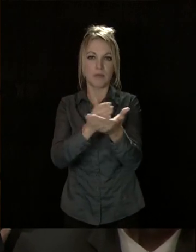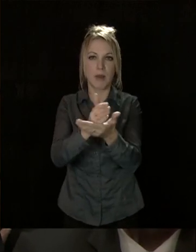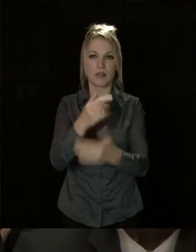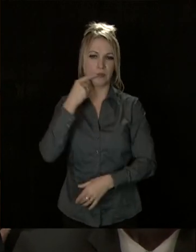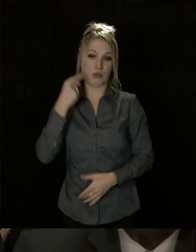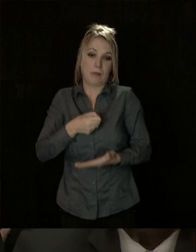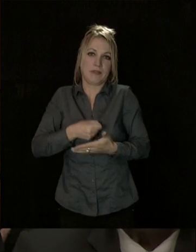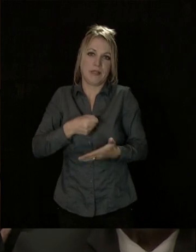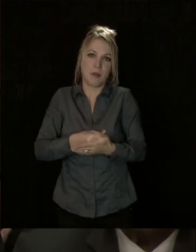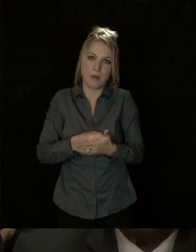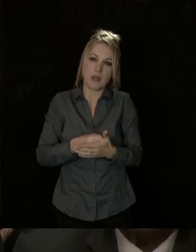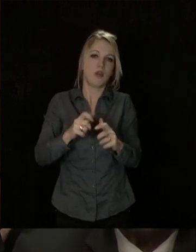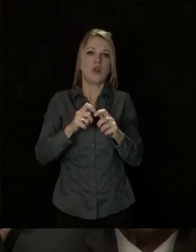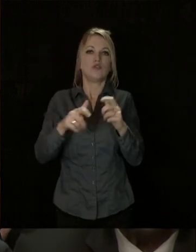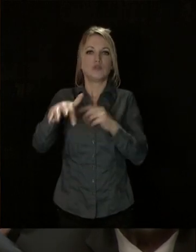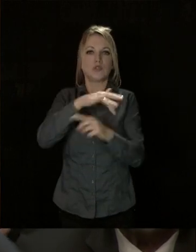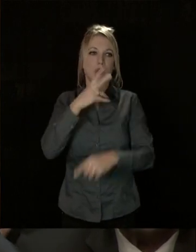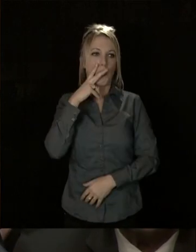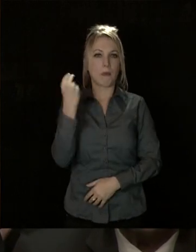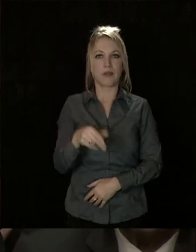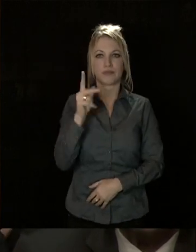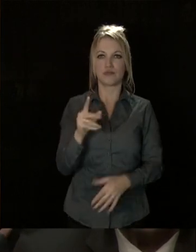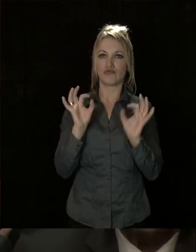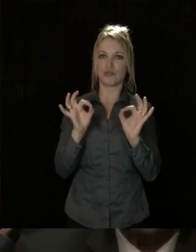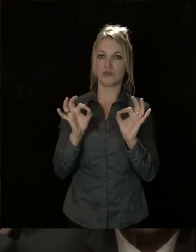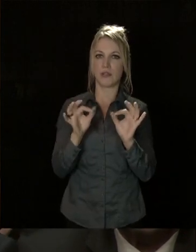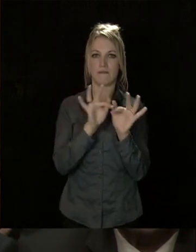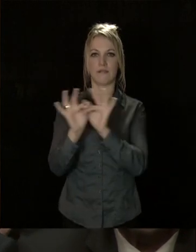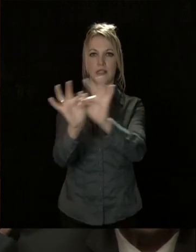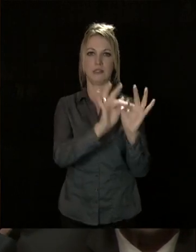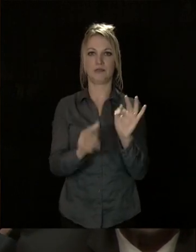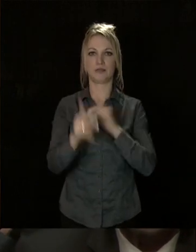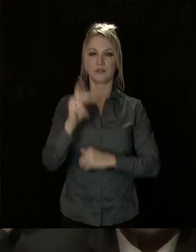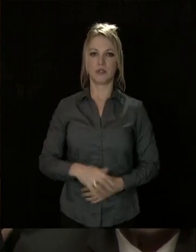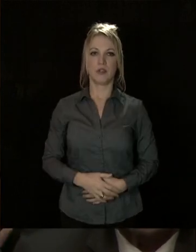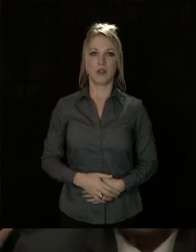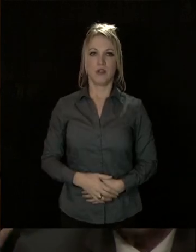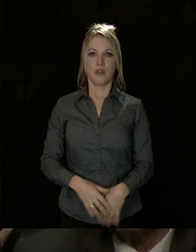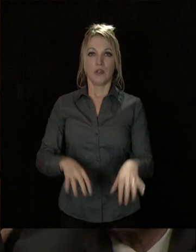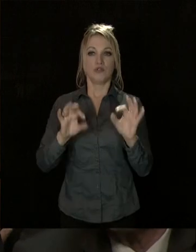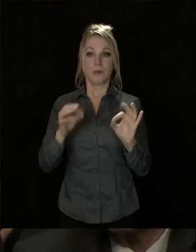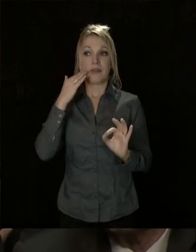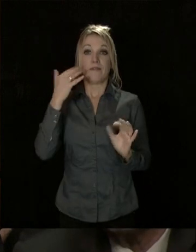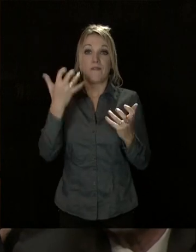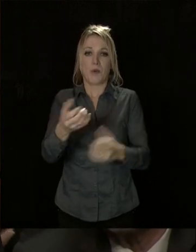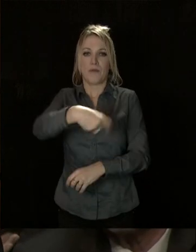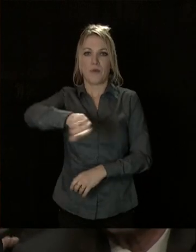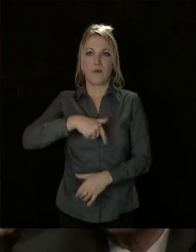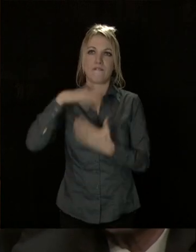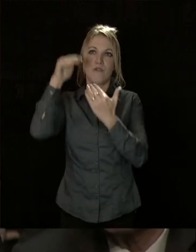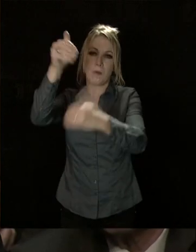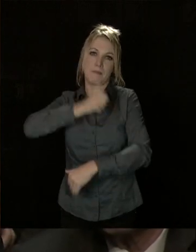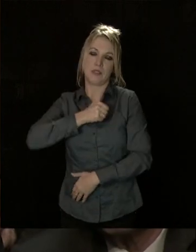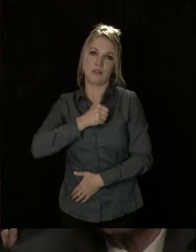Dijon déjà, une société plus humaine, plus juste et plus fraternelle. Je formulerai, si vous le permettez, un vœu plus